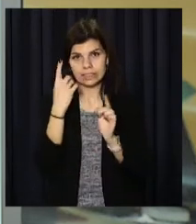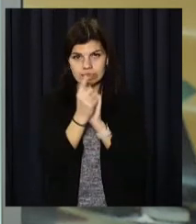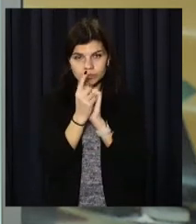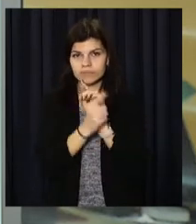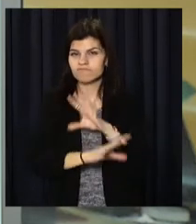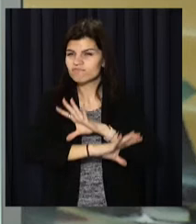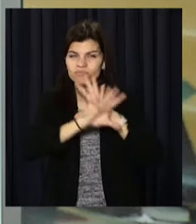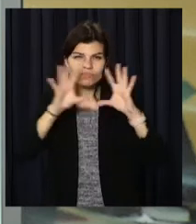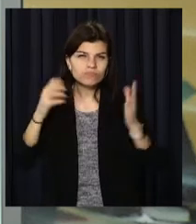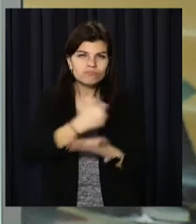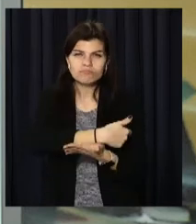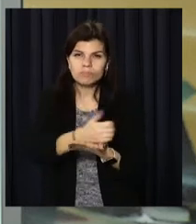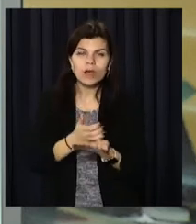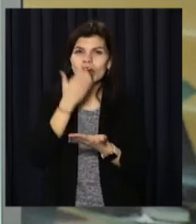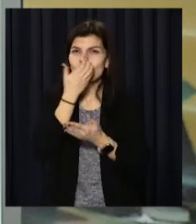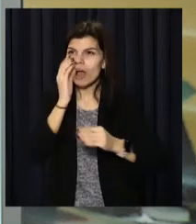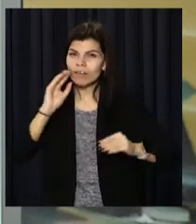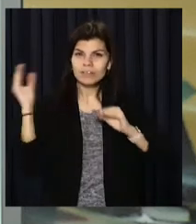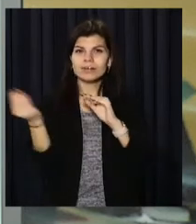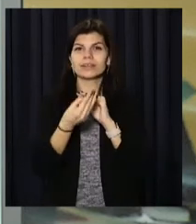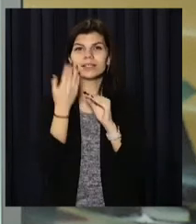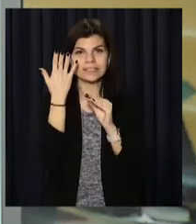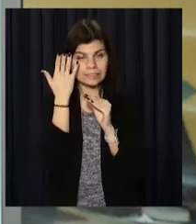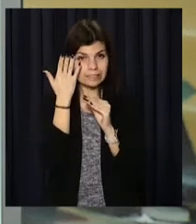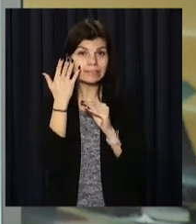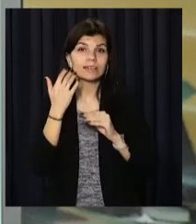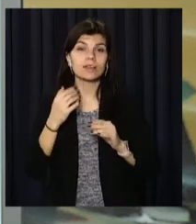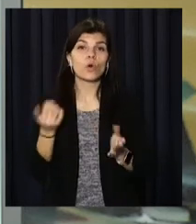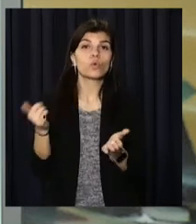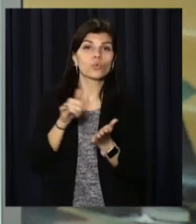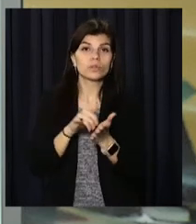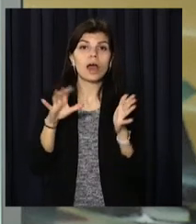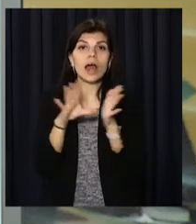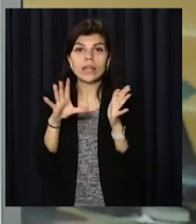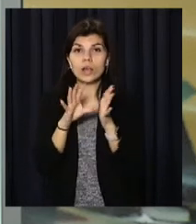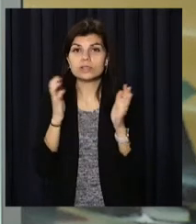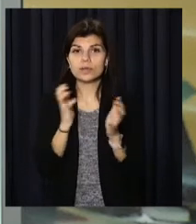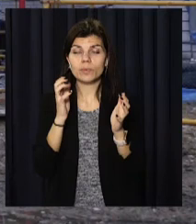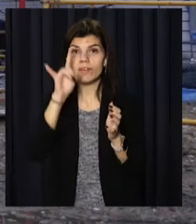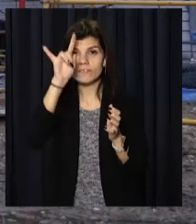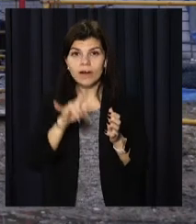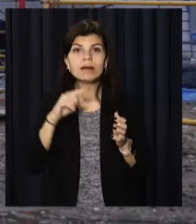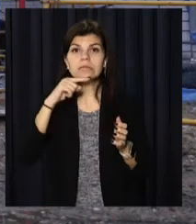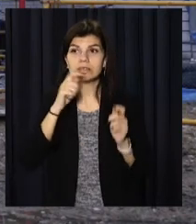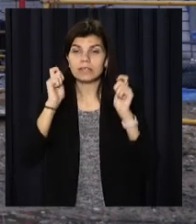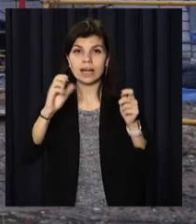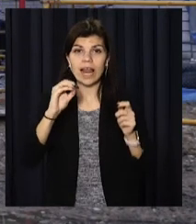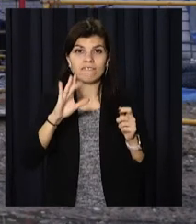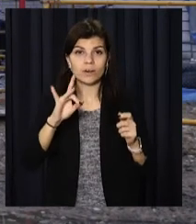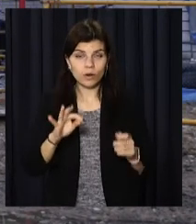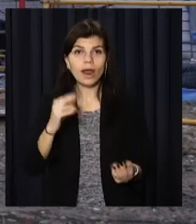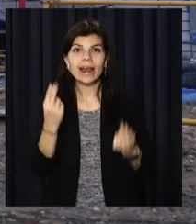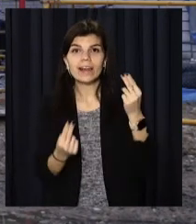комунікації, проведуть теплоізоляцію із оздобленням фасаду, встановлять енергозберігаючі вікна, двері, а в ігрових